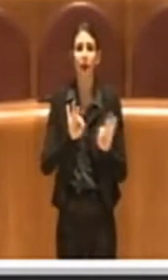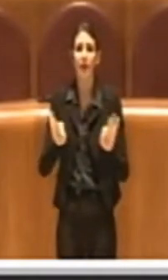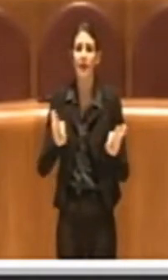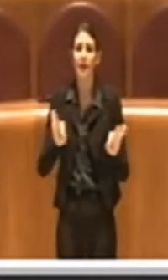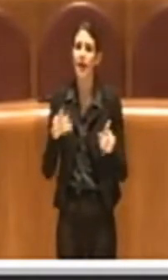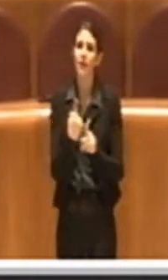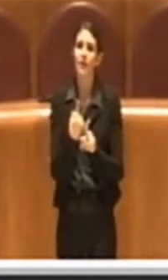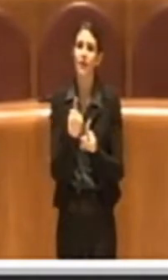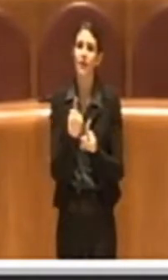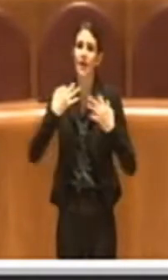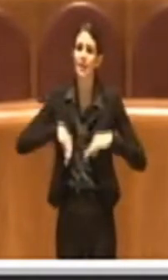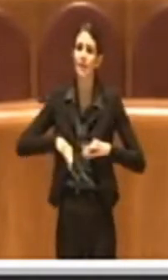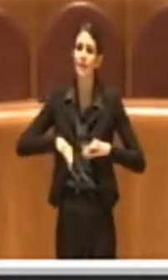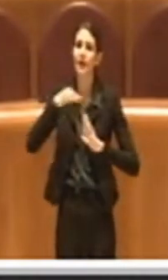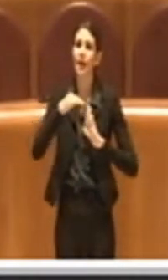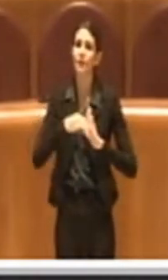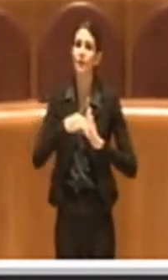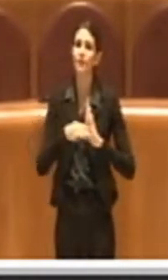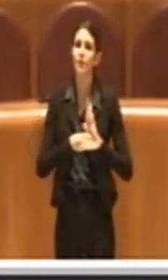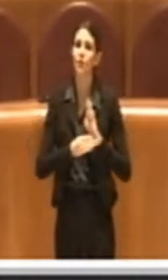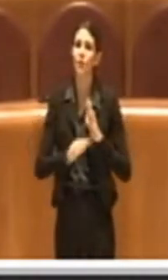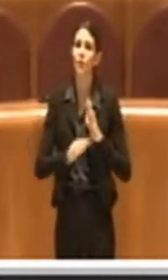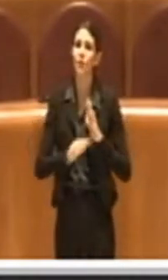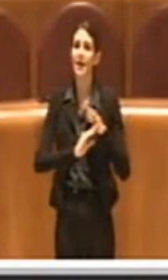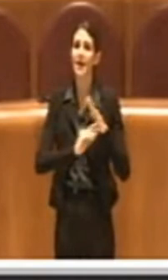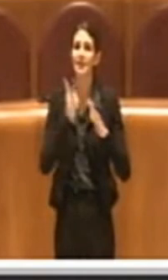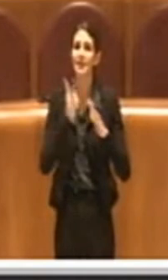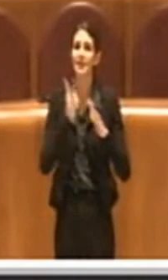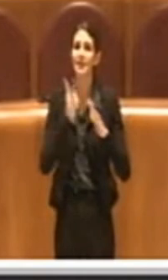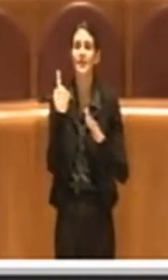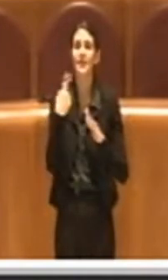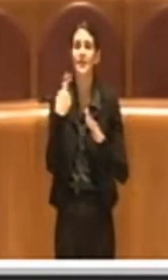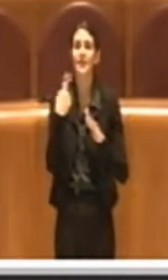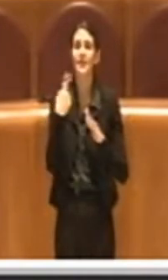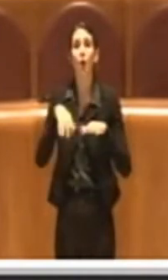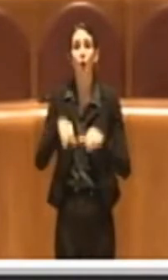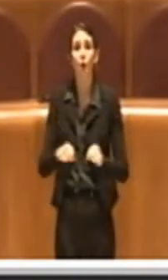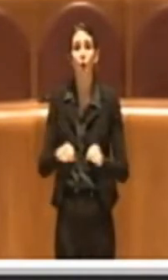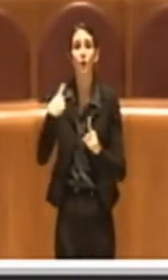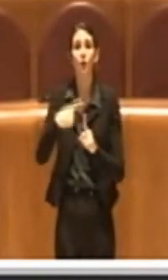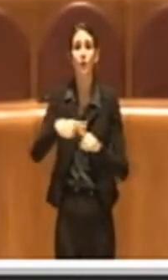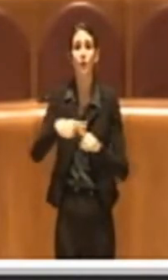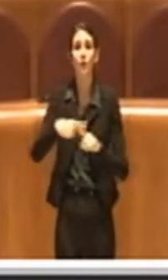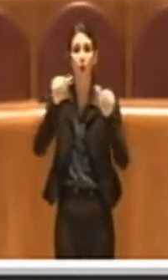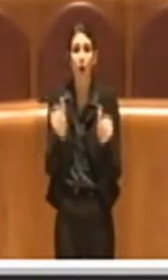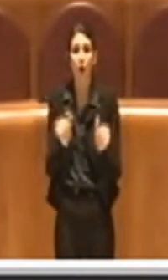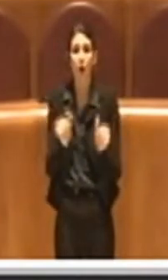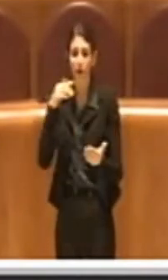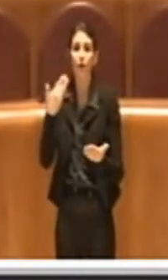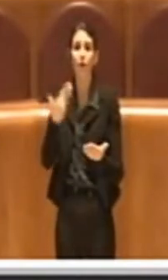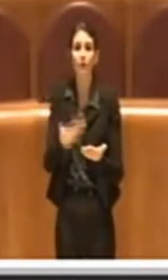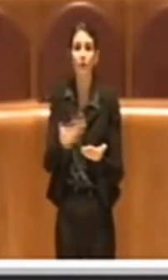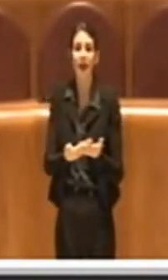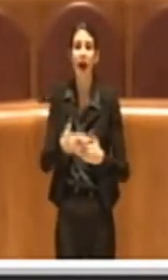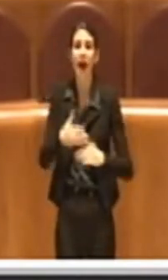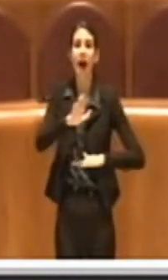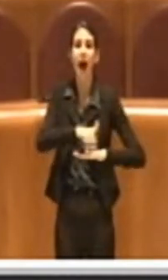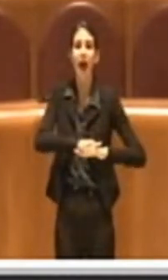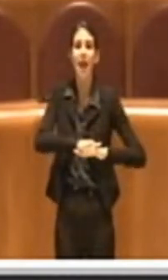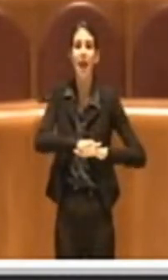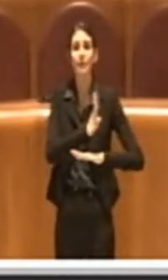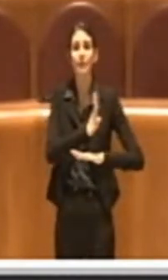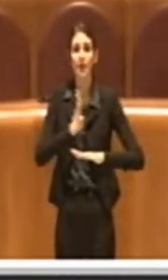le misure massime previste per l'occupazione e la conformità ai tipi descritti negli allegati B e D. Ecco, la